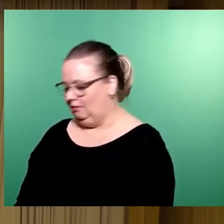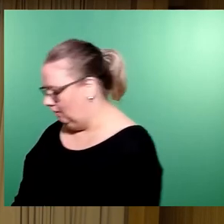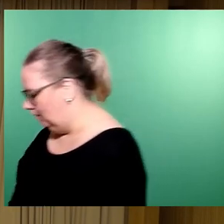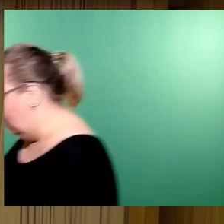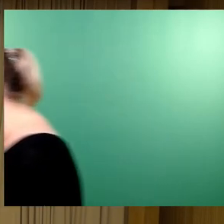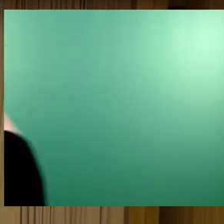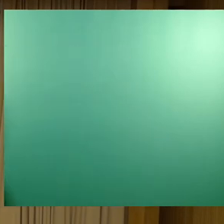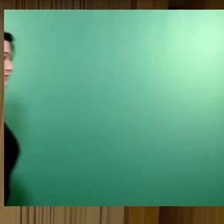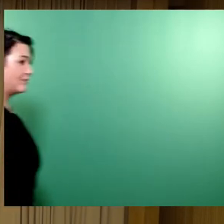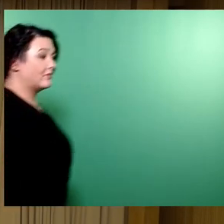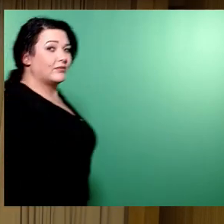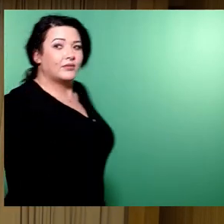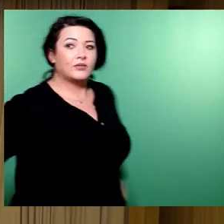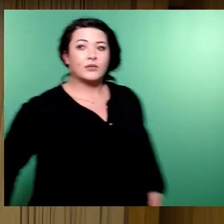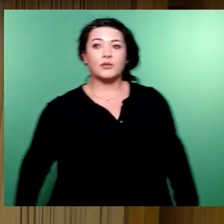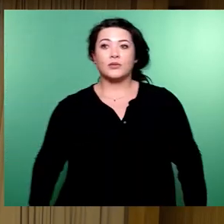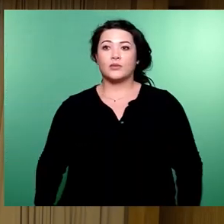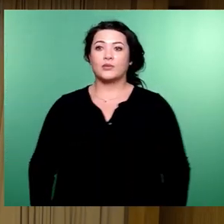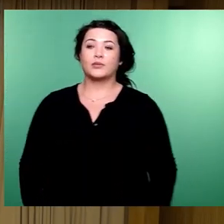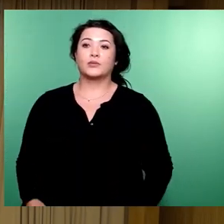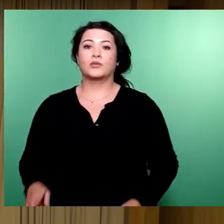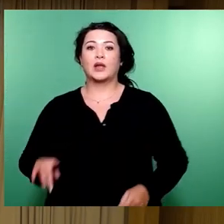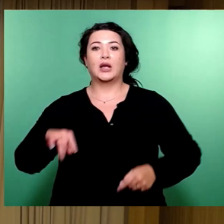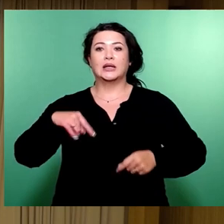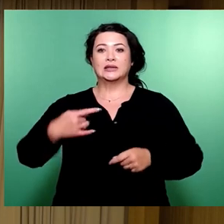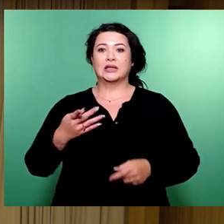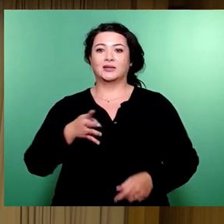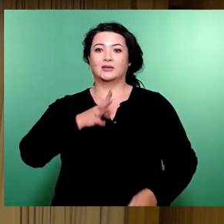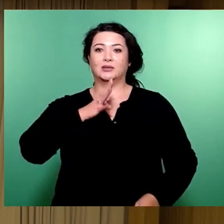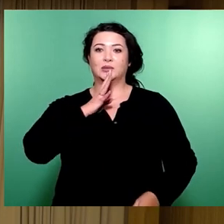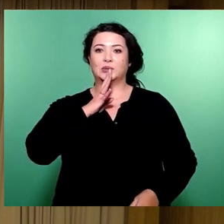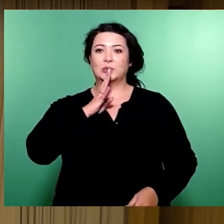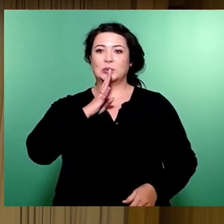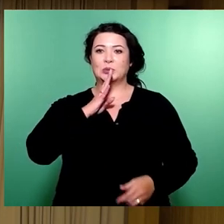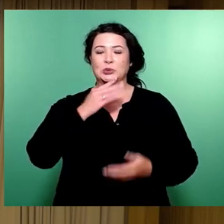Als nächster Redner Herr Aschenbach und danach Frau Barkow.